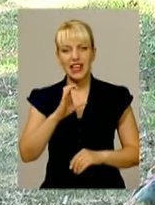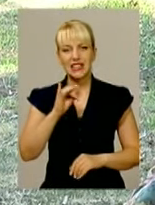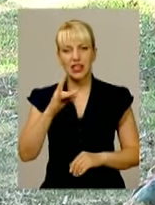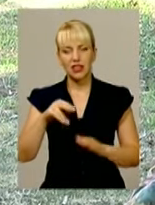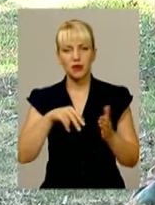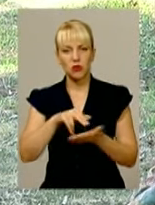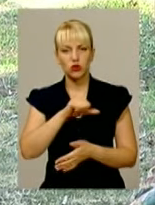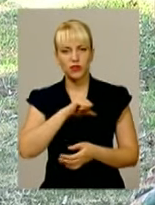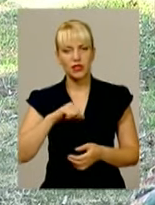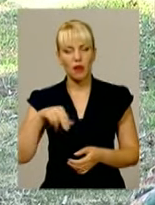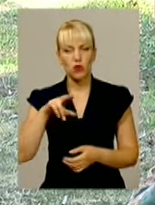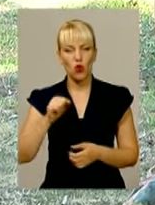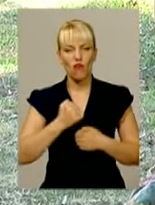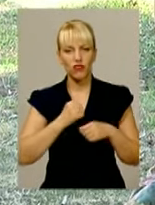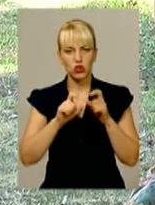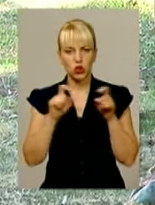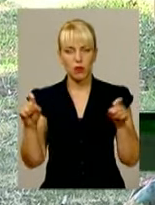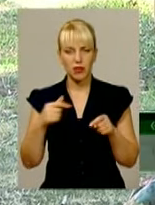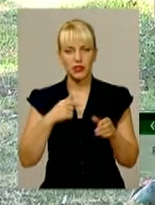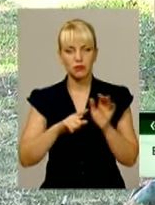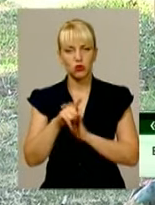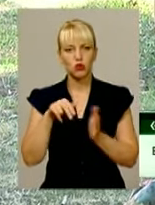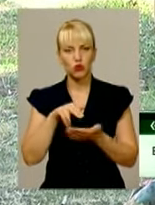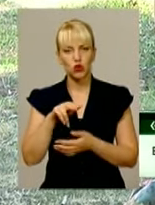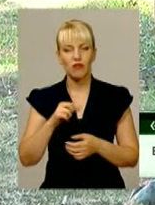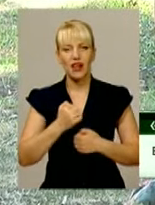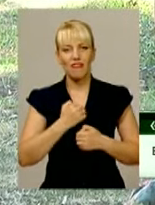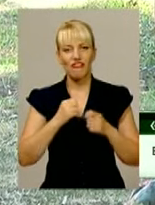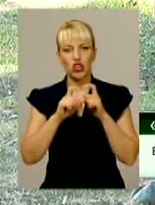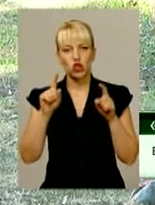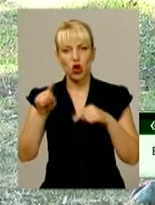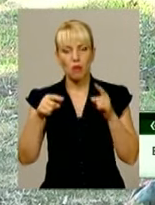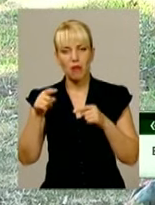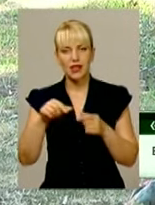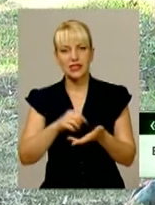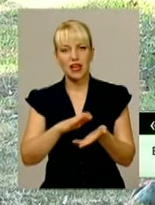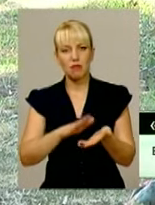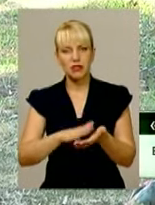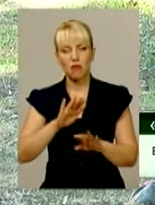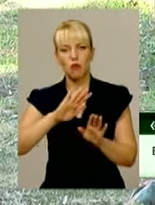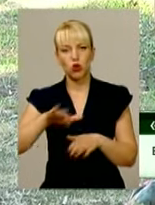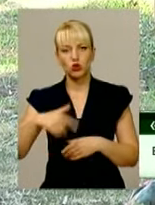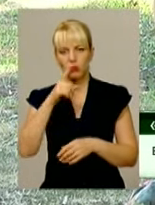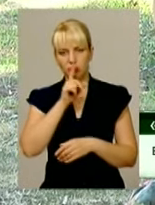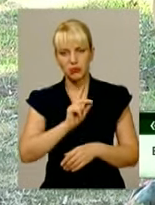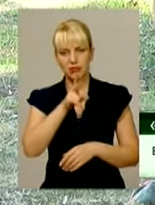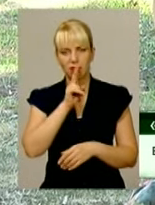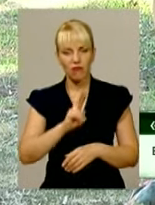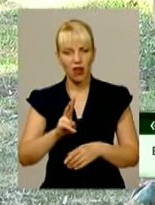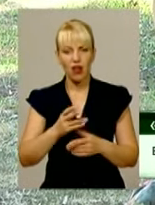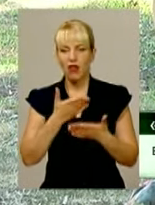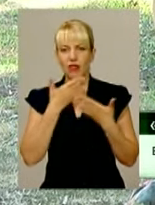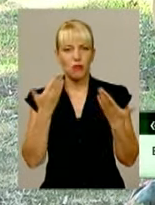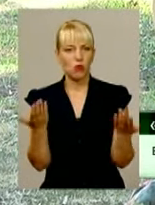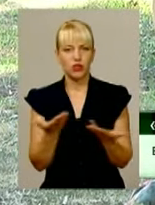спочатку пішов в інкомат, записався. Але там пройшов місяць-два, толку не було з того.